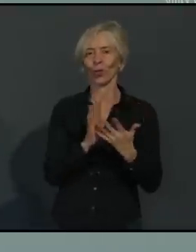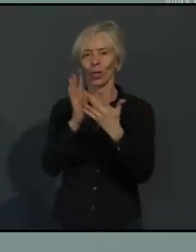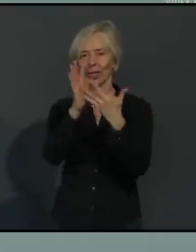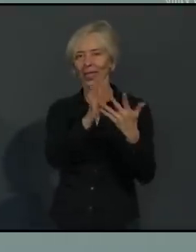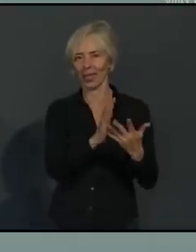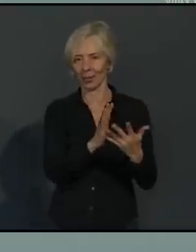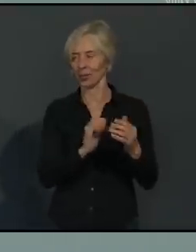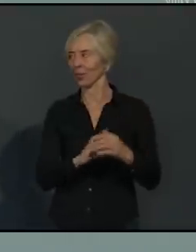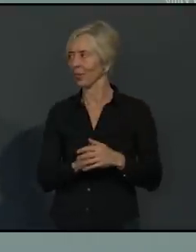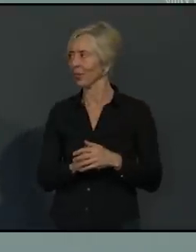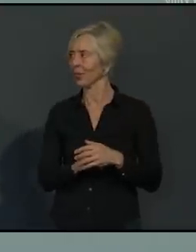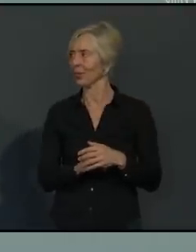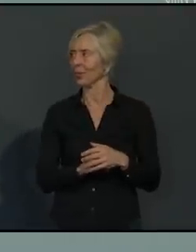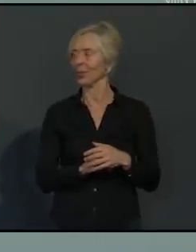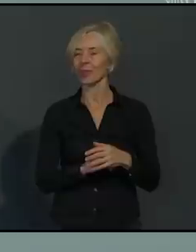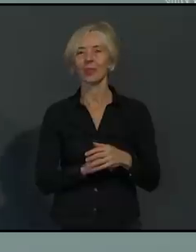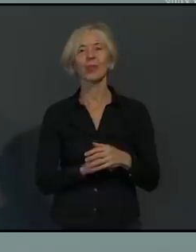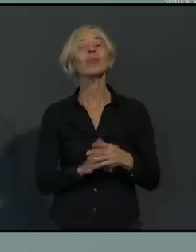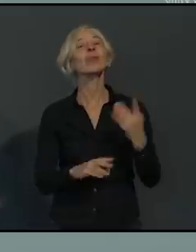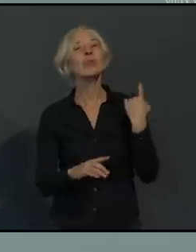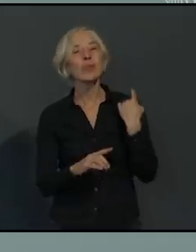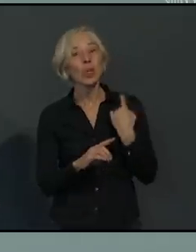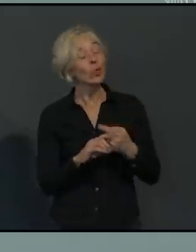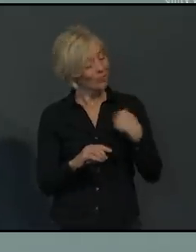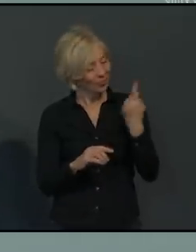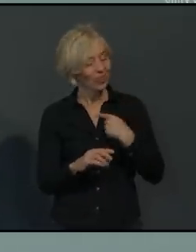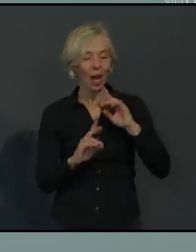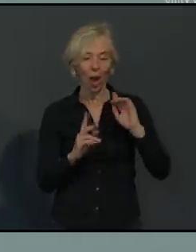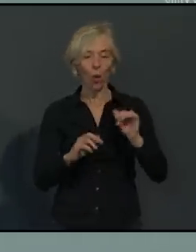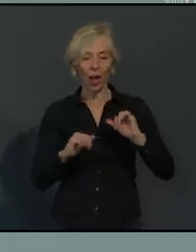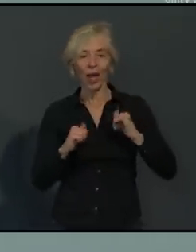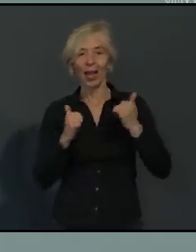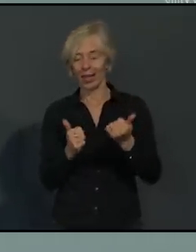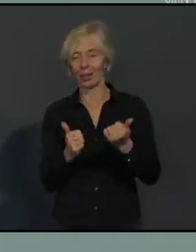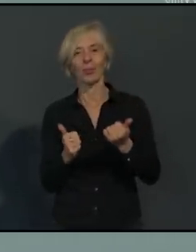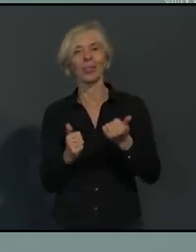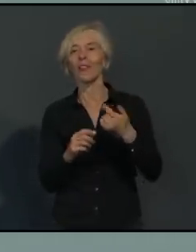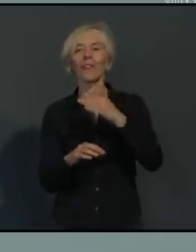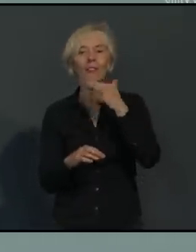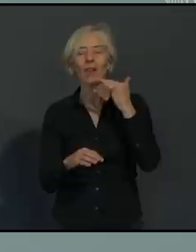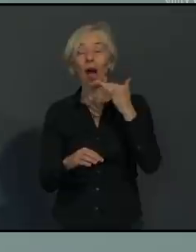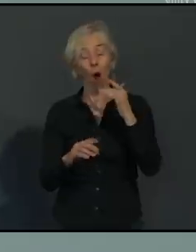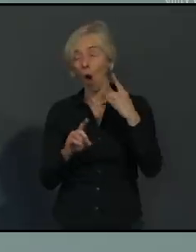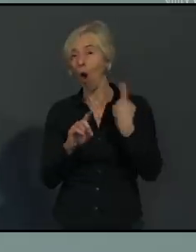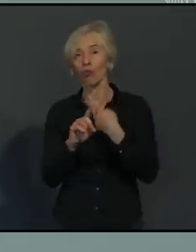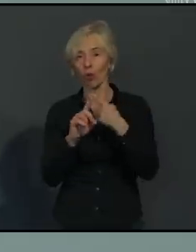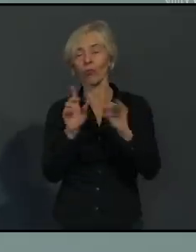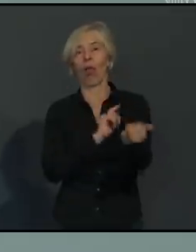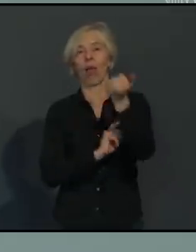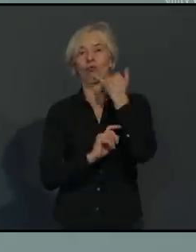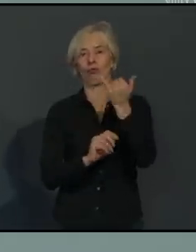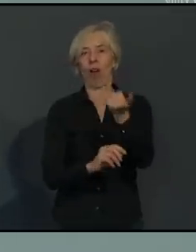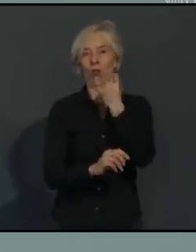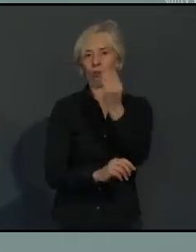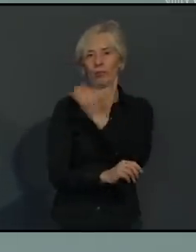Sicht zu viele Fälle, aufgrund Ruhestörungen zu Privatpartys gerufen. Dort stellen wir